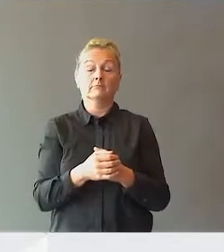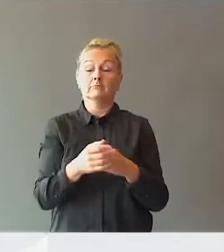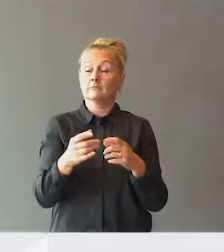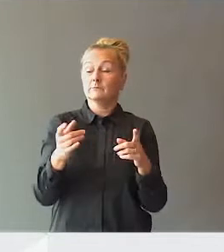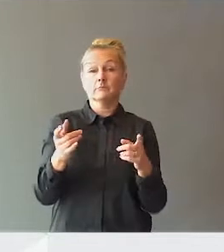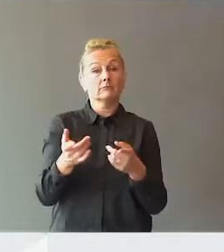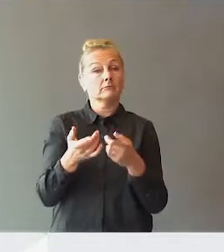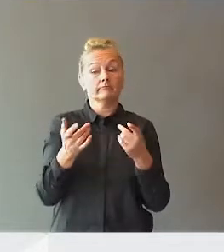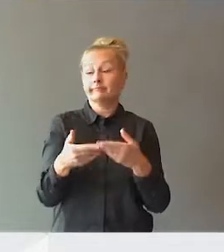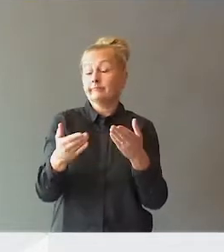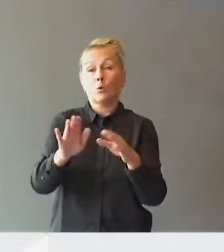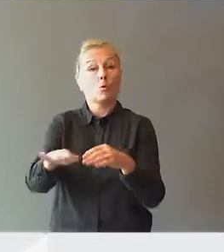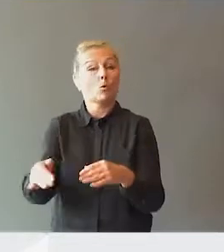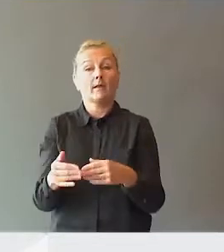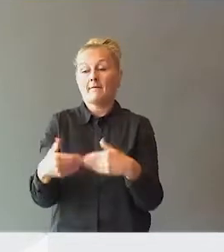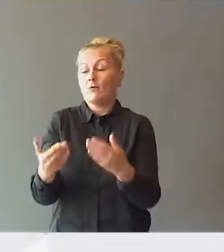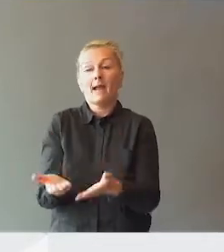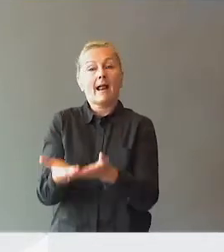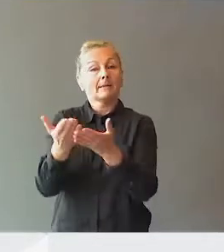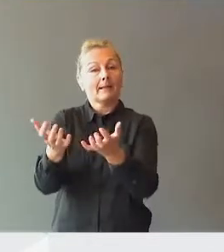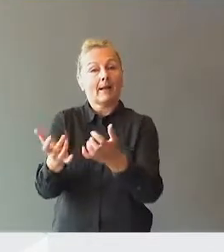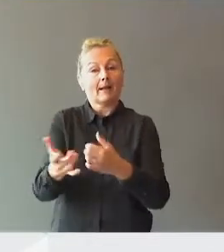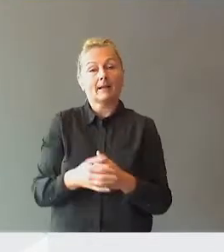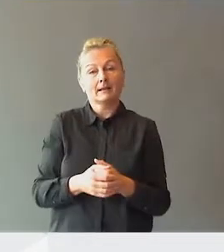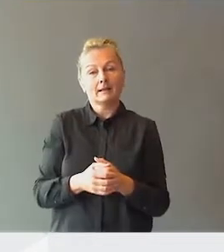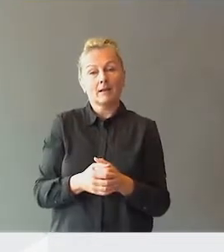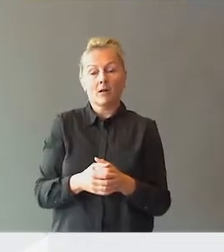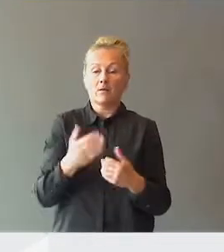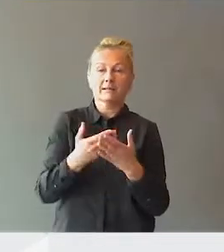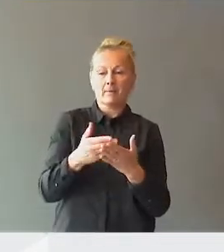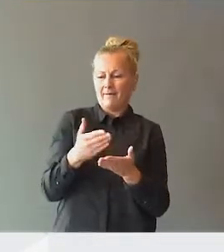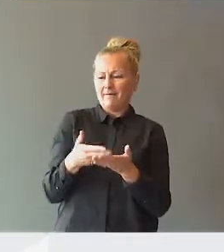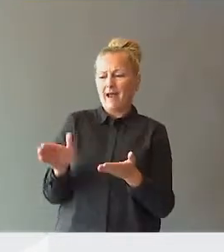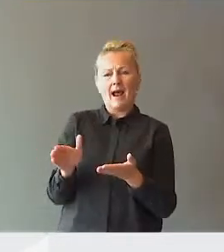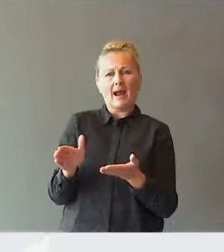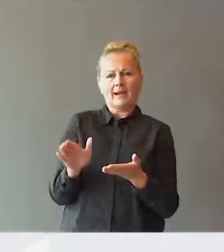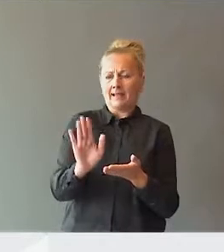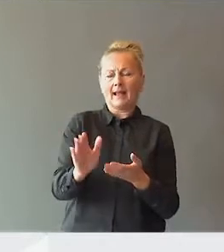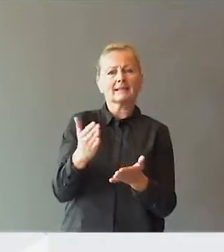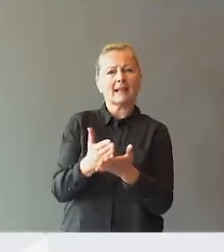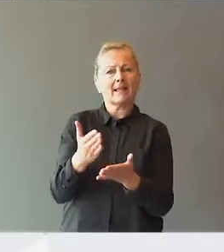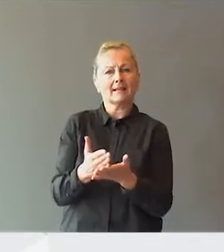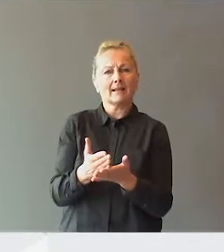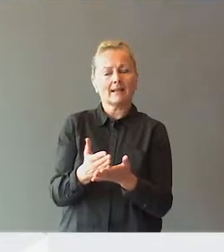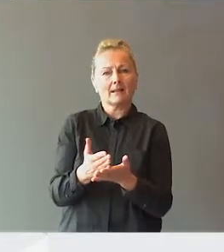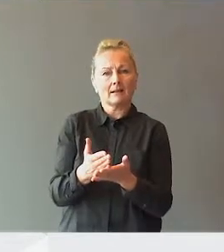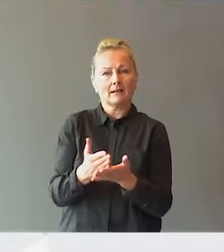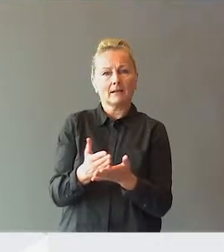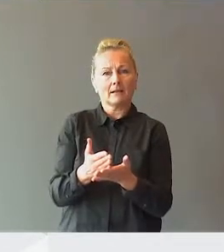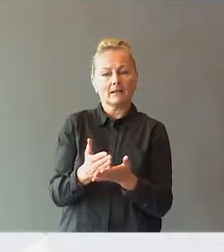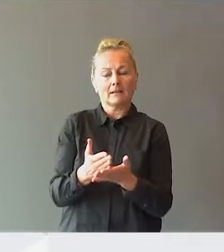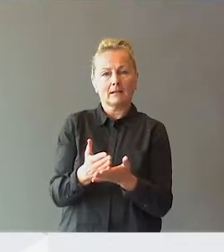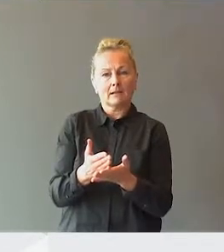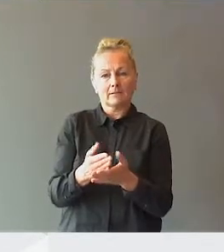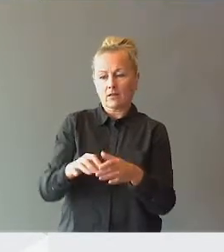så får ikke unger den hjelpen de skal ha. Og å fjerne for eksempel deres rettigheter vil jo ta